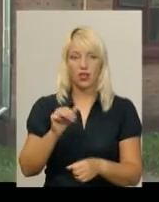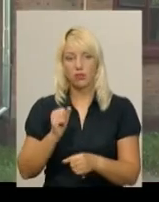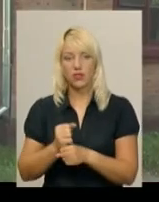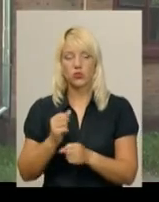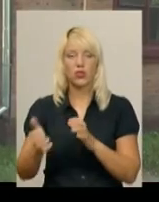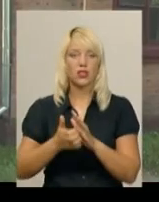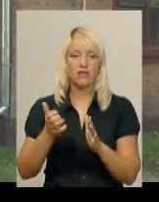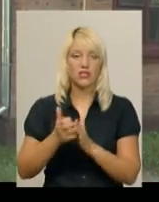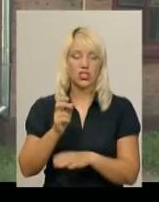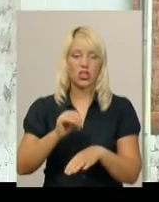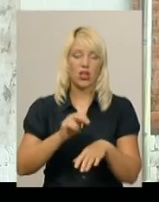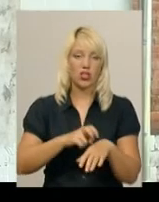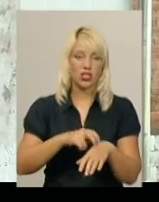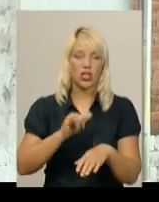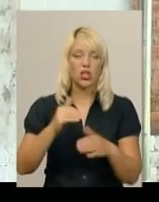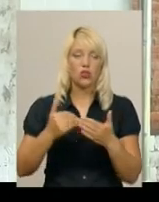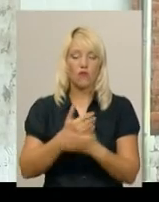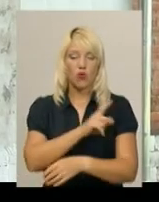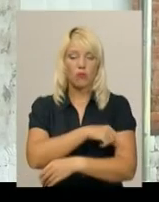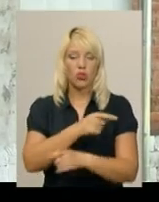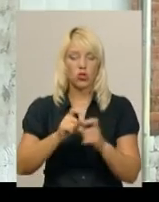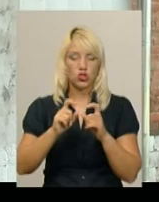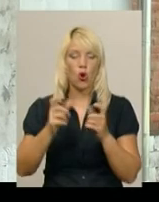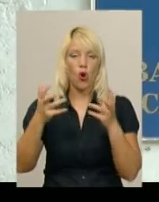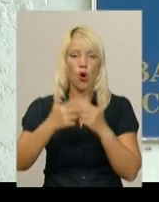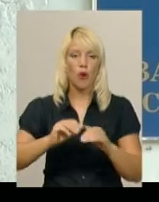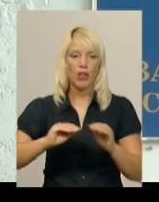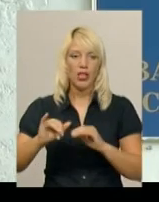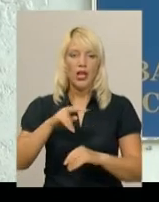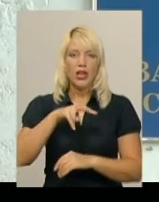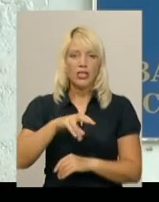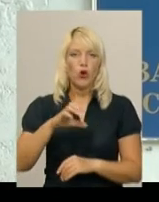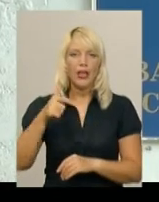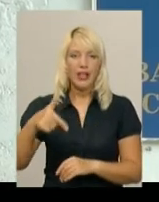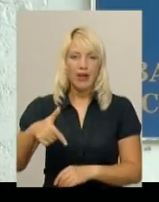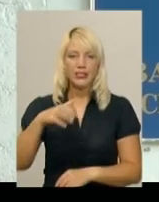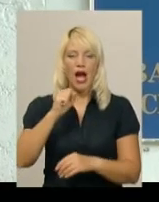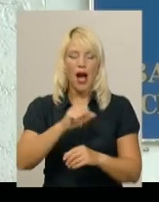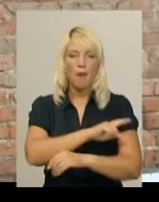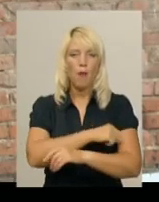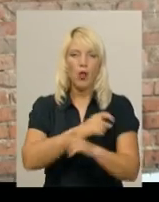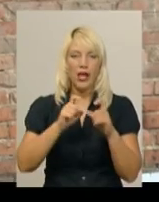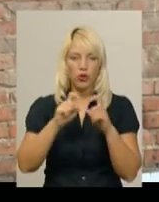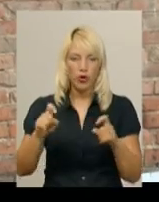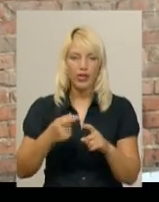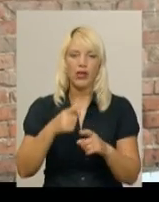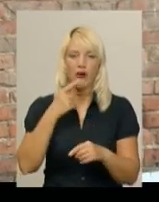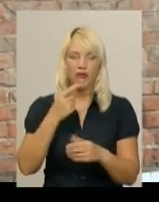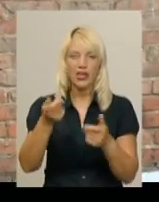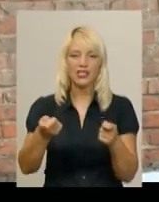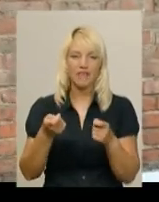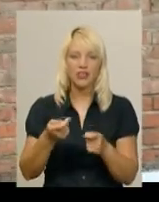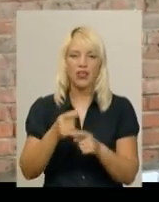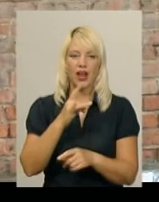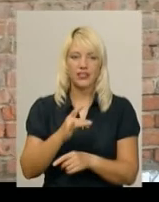вистачає і лікарів, і нового медичного обладнання у Лісогринівецькій амбулаторії загальної практики сімейної медицини, каже її завідувачка